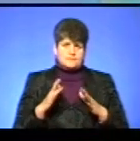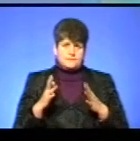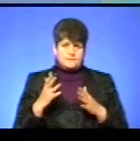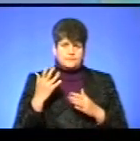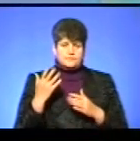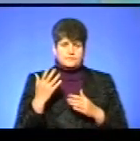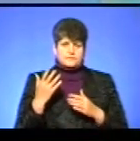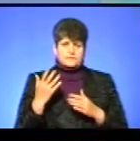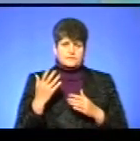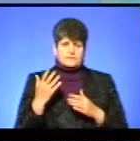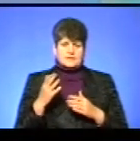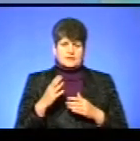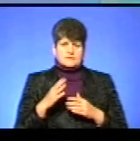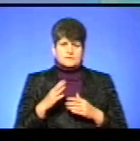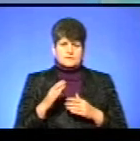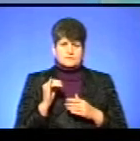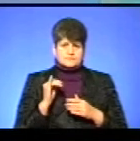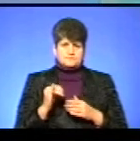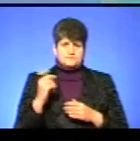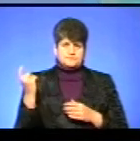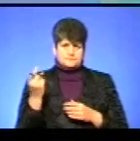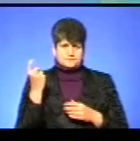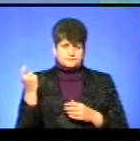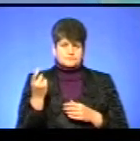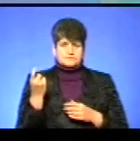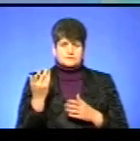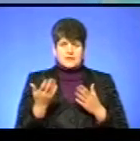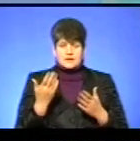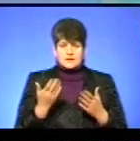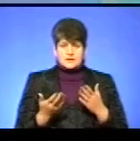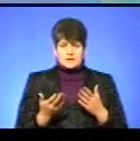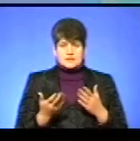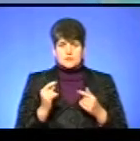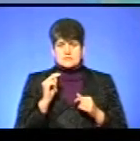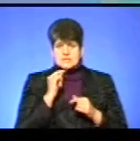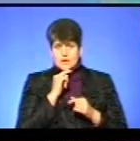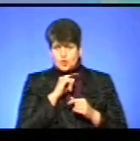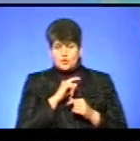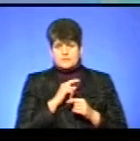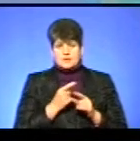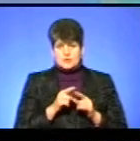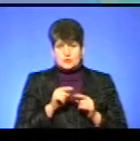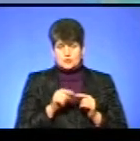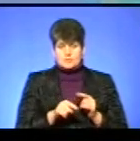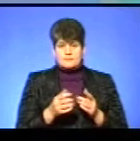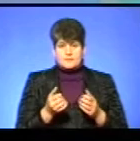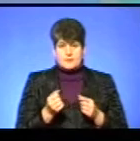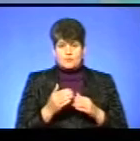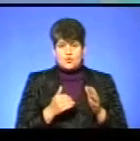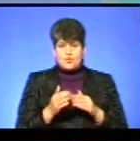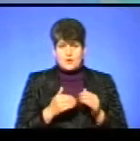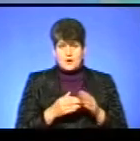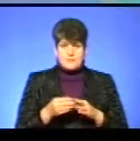бували нерадивих, як то кажуть, господарів, які, щоб зекономити, на цьому боруть або прямо руками